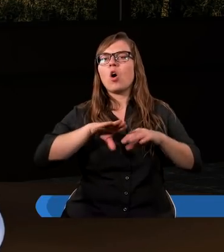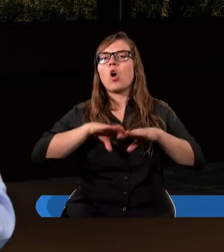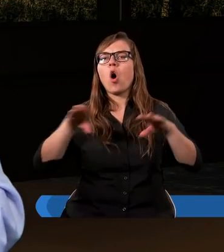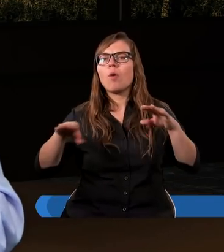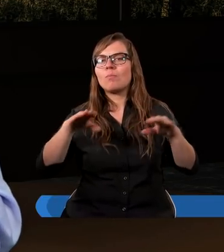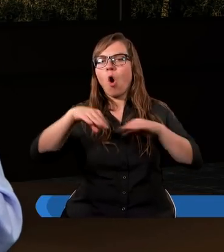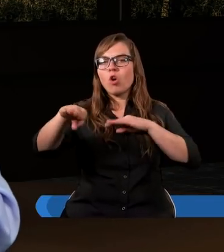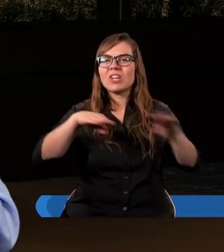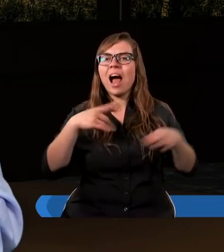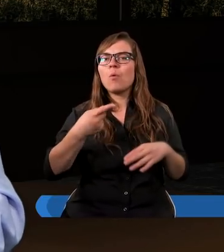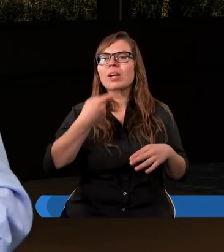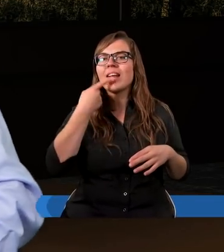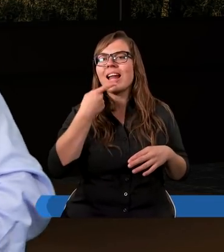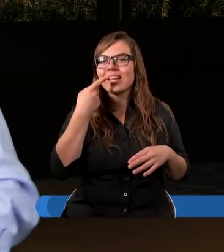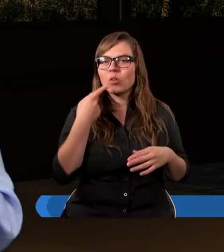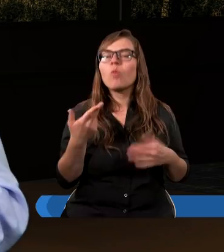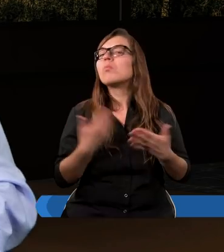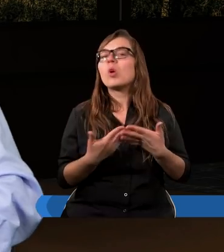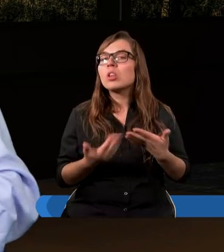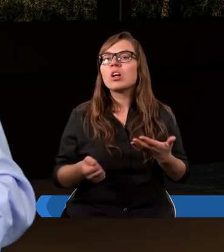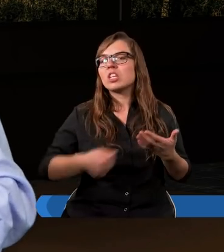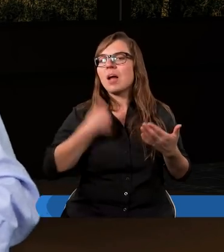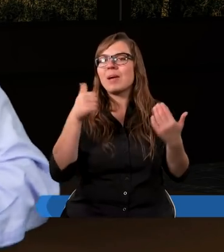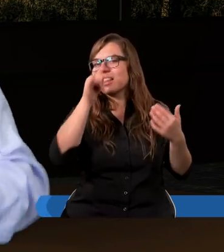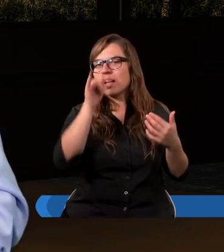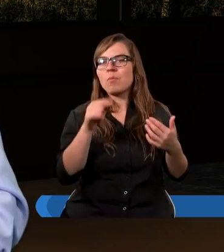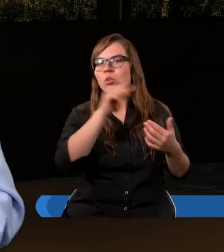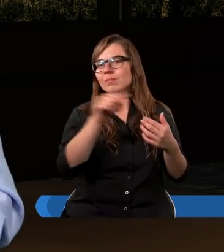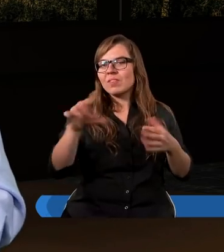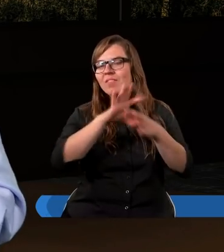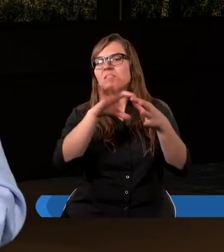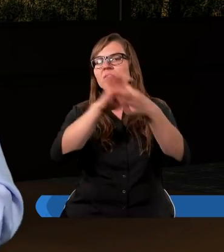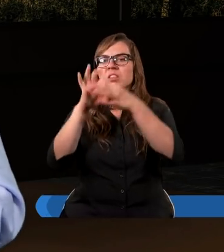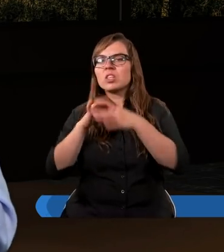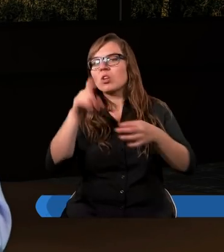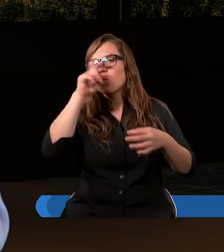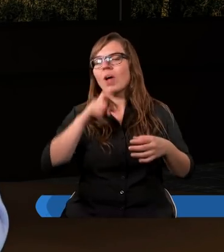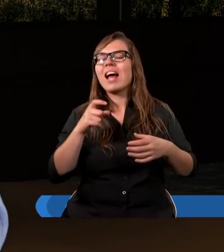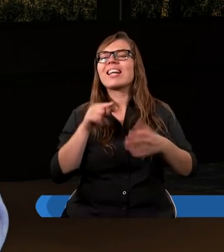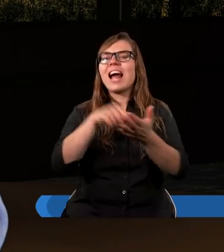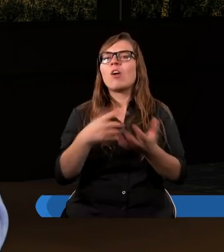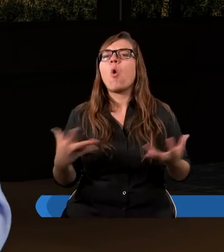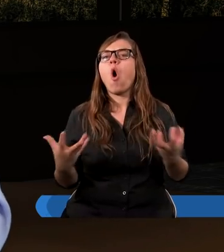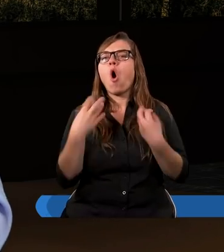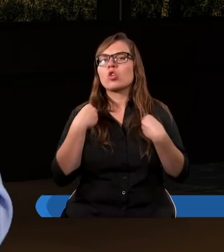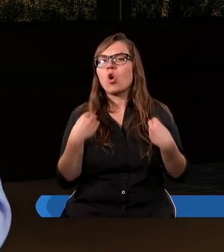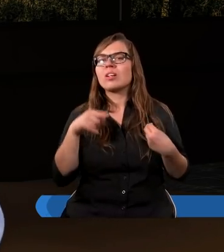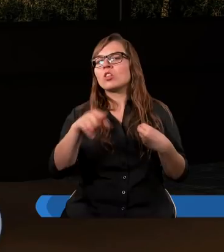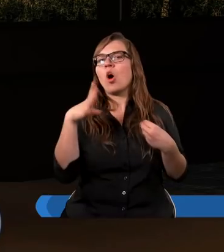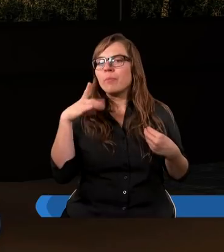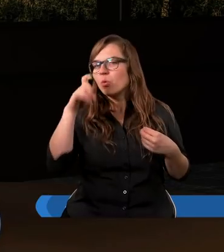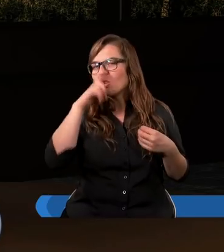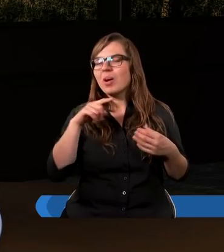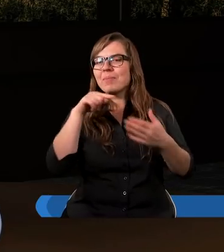podział po to, aby nie mogli tego złego celu osiągać. A to było złym